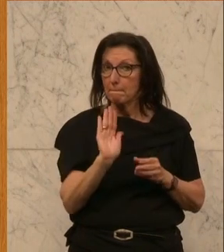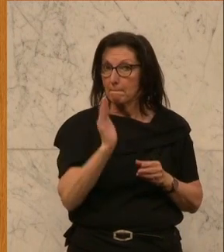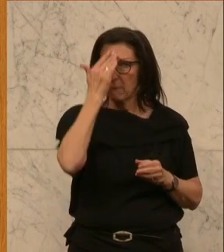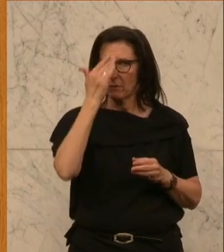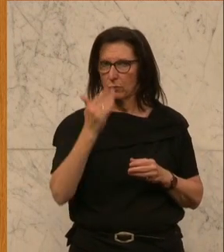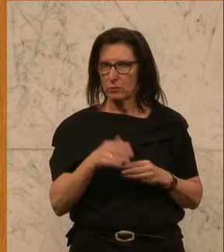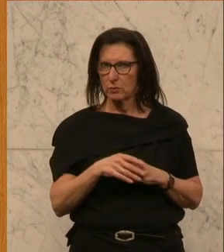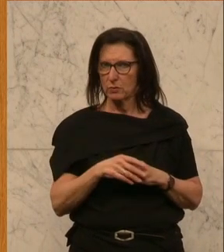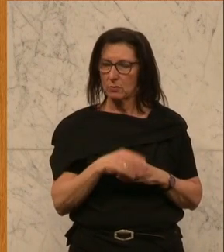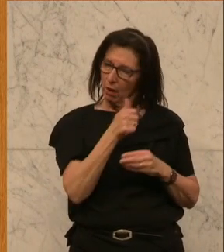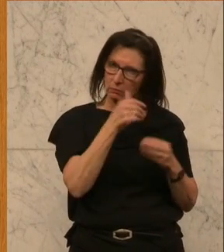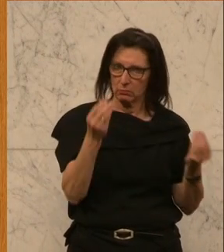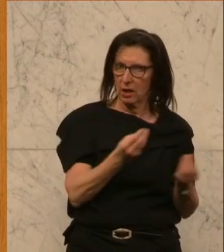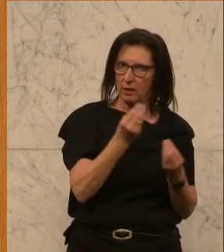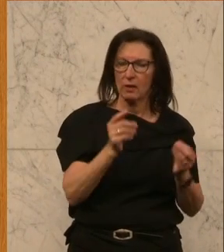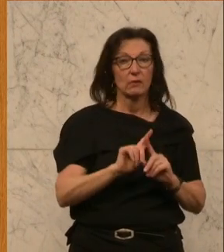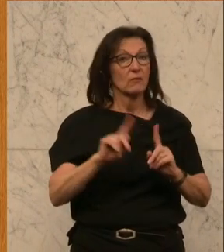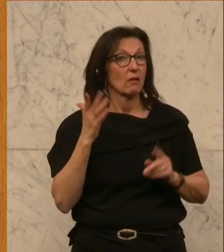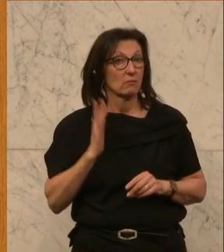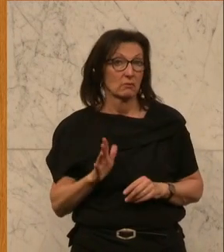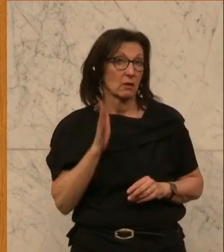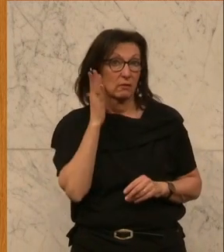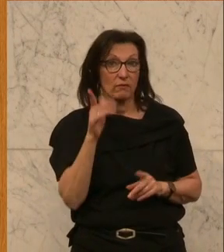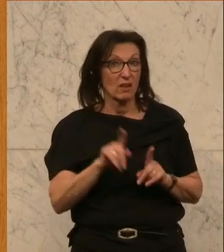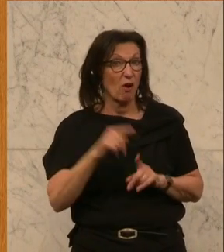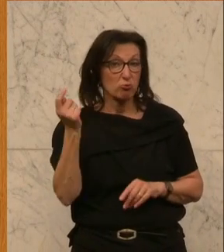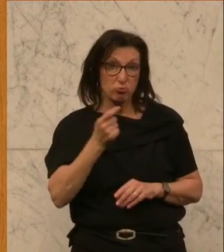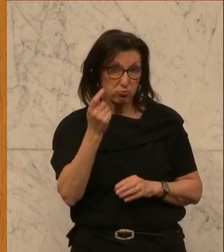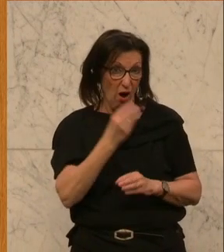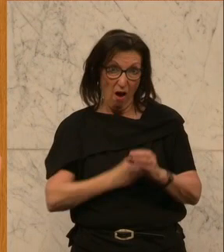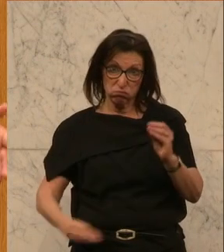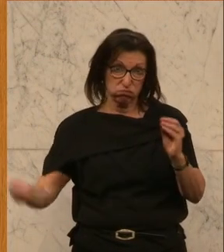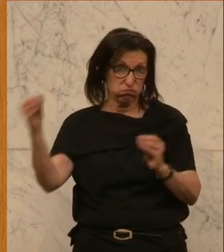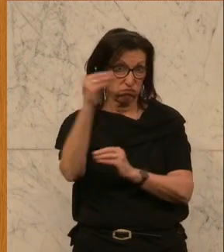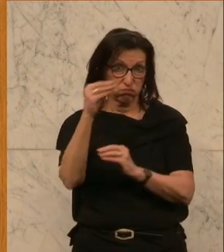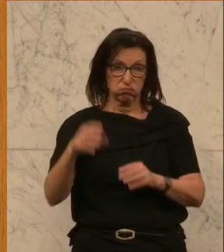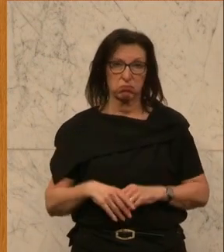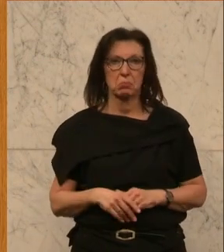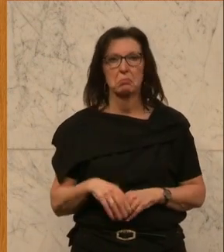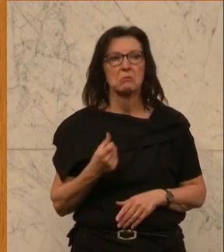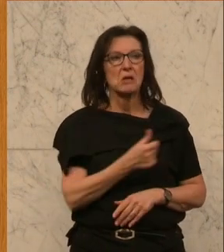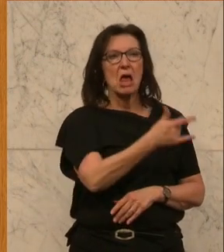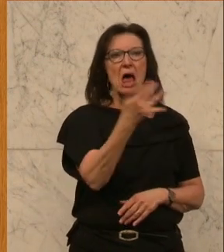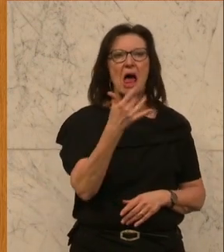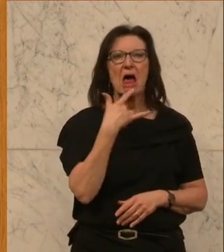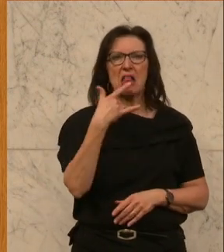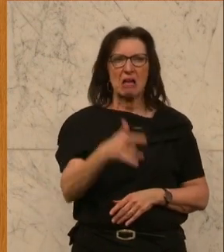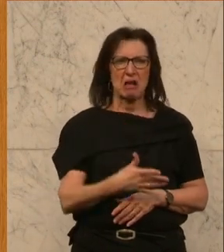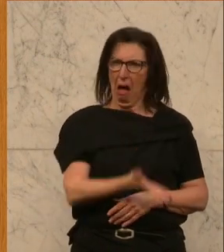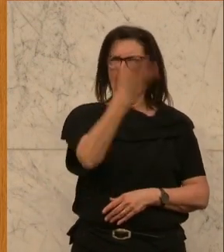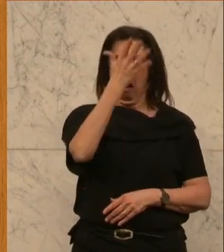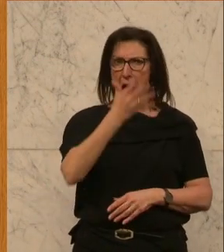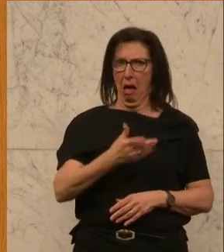Aber auf der anderen Seite werden wir auch die Strafen deutlich erhöhen. Und während die einen sagen, das ist eine reine Abzocke,